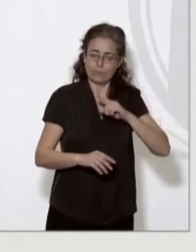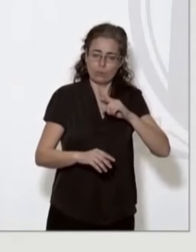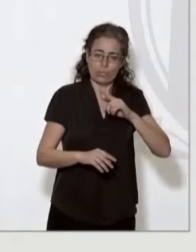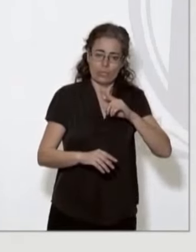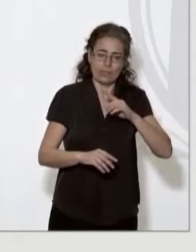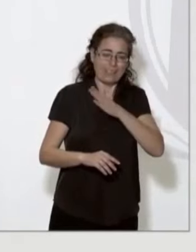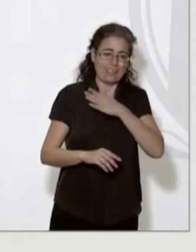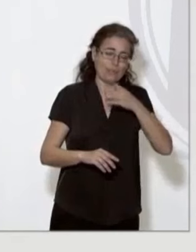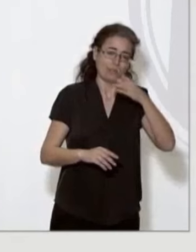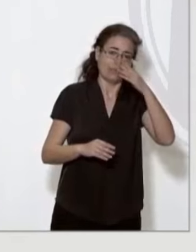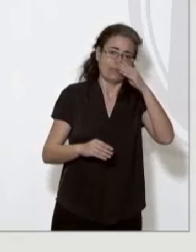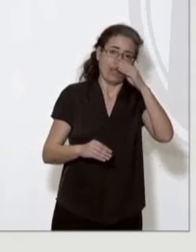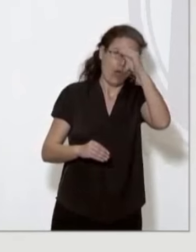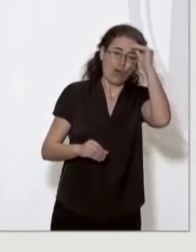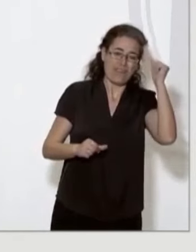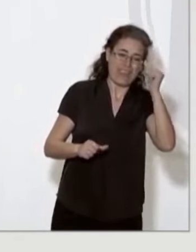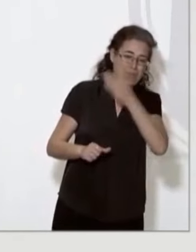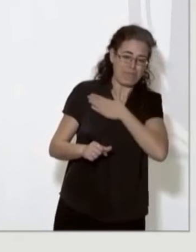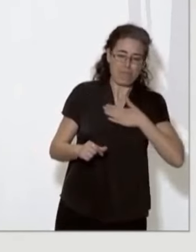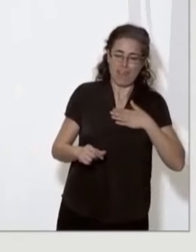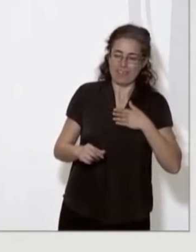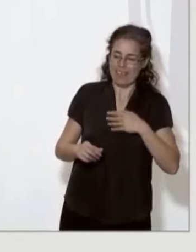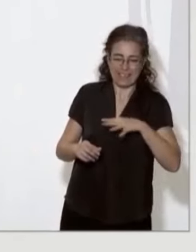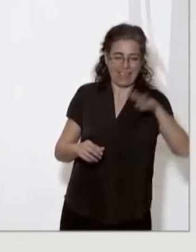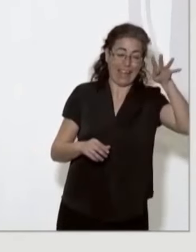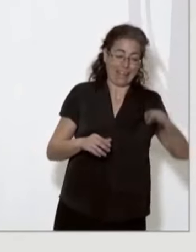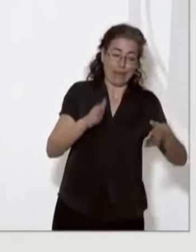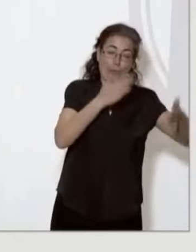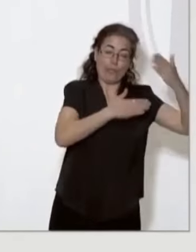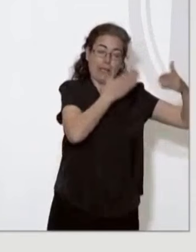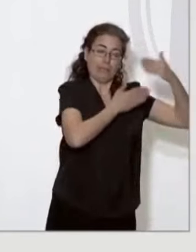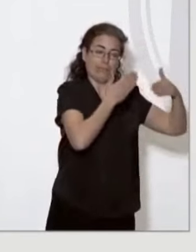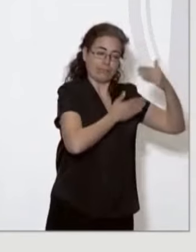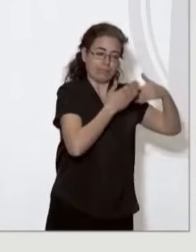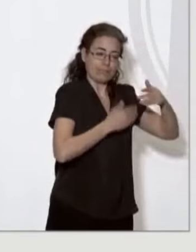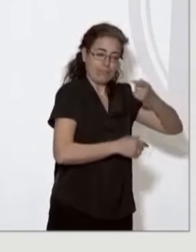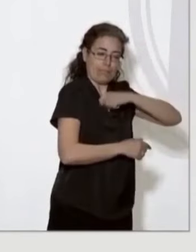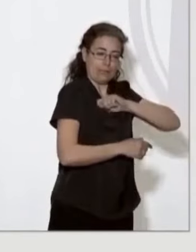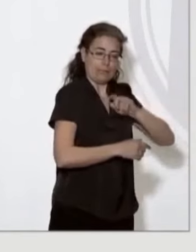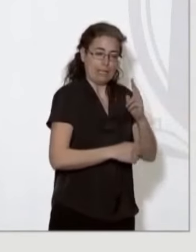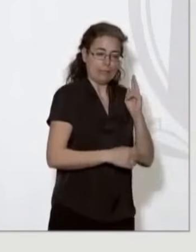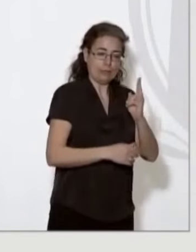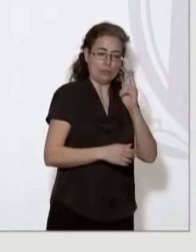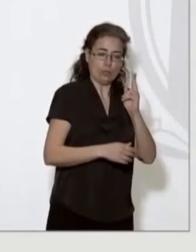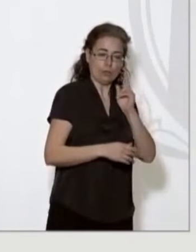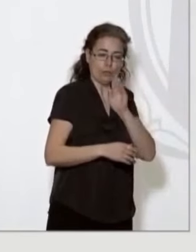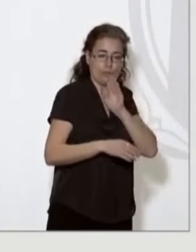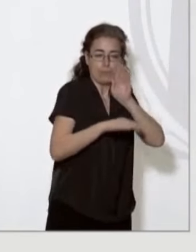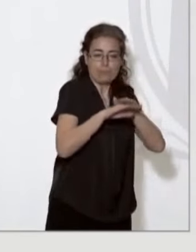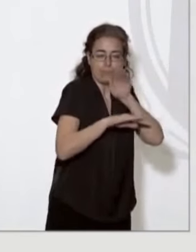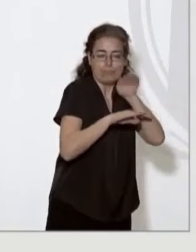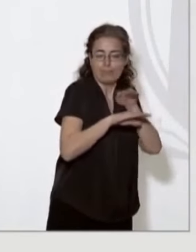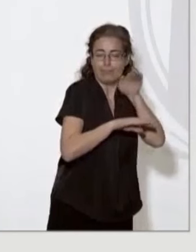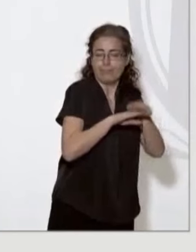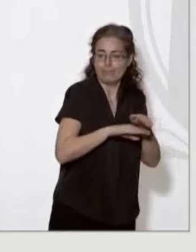perquè enyoren l'època en què Catalunya i el conjunt de la societat de l'Estat estava sotmesa. A tots